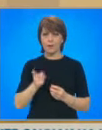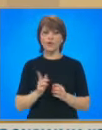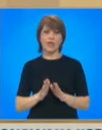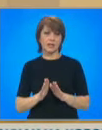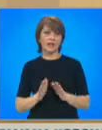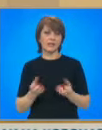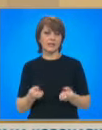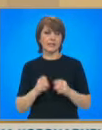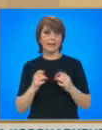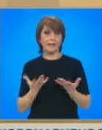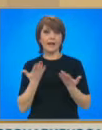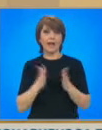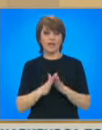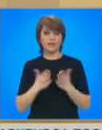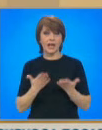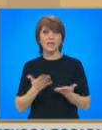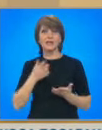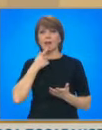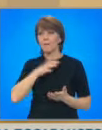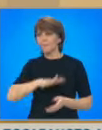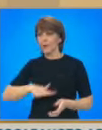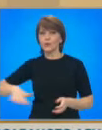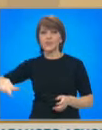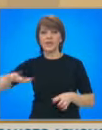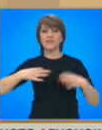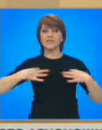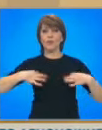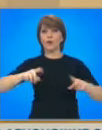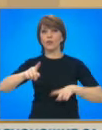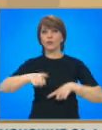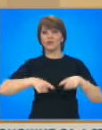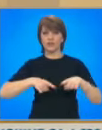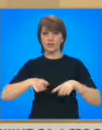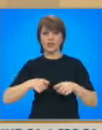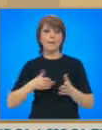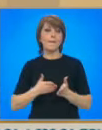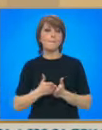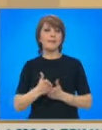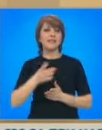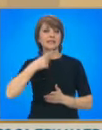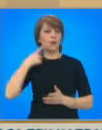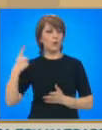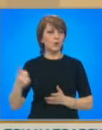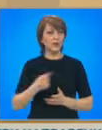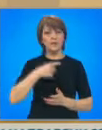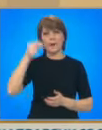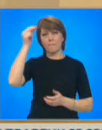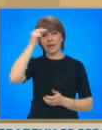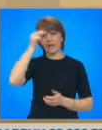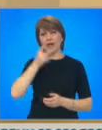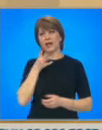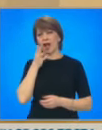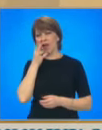на пространството за свободно движение. По думите му, през годините си, през годините България е лъгала